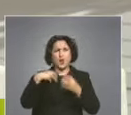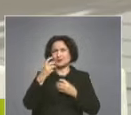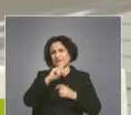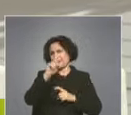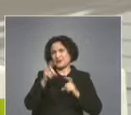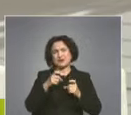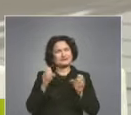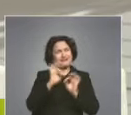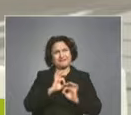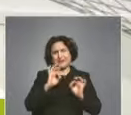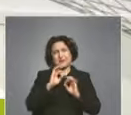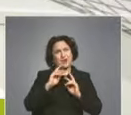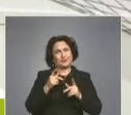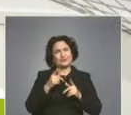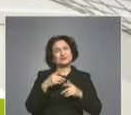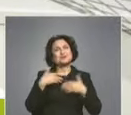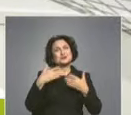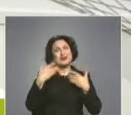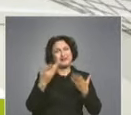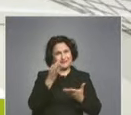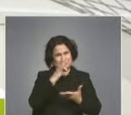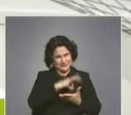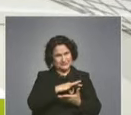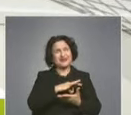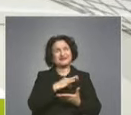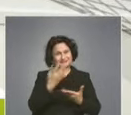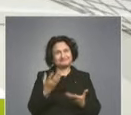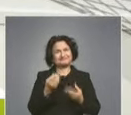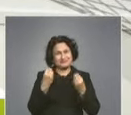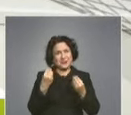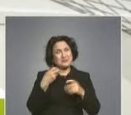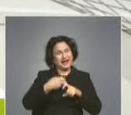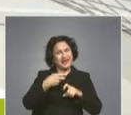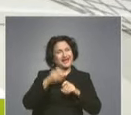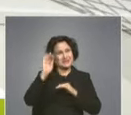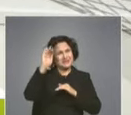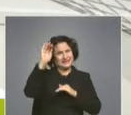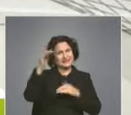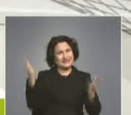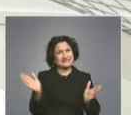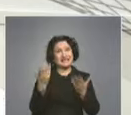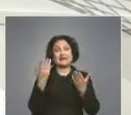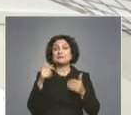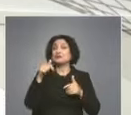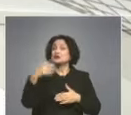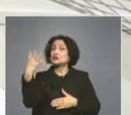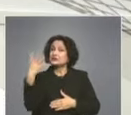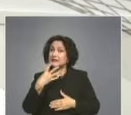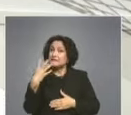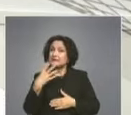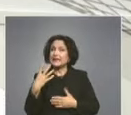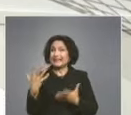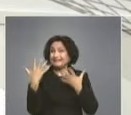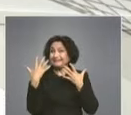нямам учат. Добре, аз ви благодаря, пожелавам успех, ще станете добър лекар. Благодаря ви още на държа. Благодаря много. Този четвърта колегите от